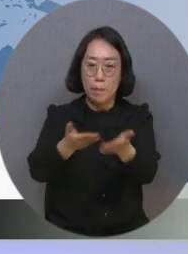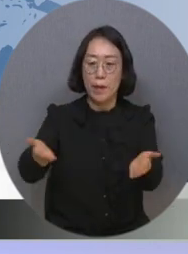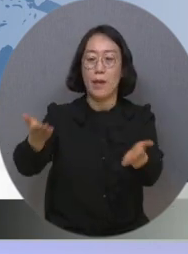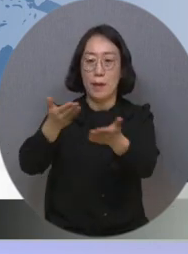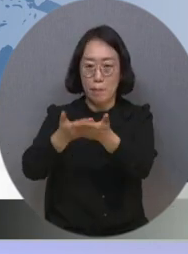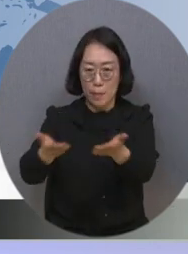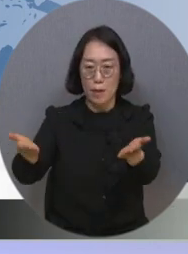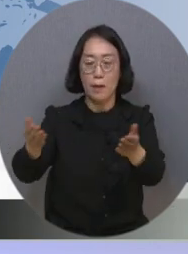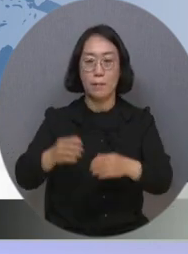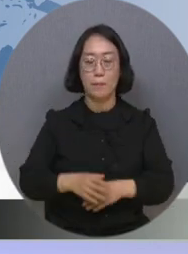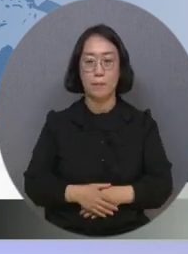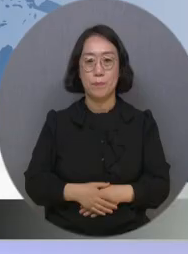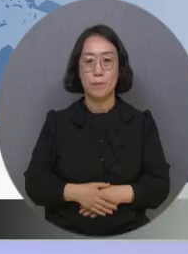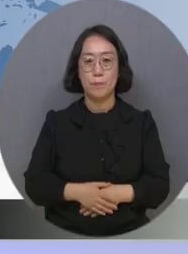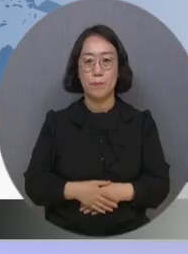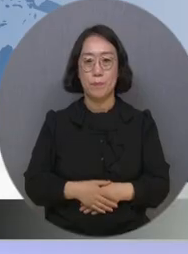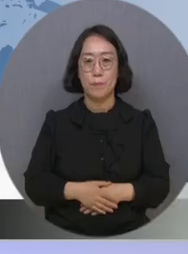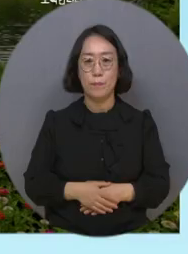무료로 배포하고 있습니다.